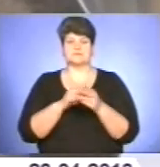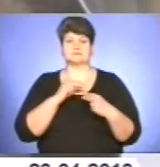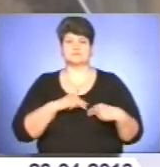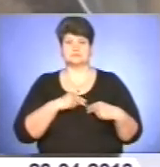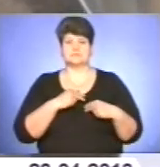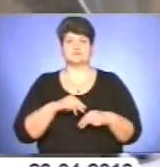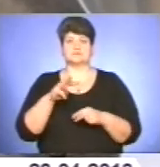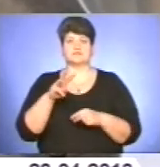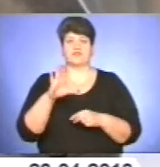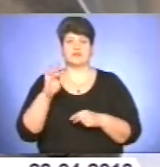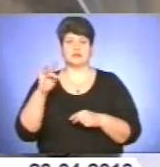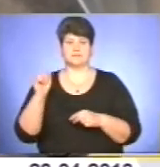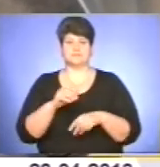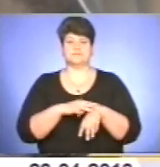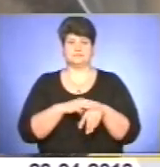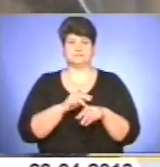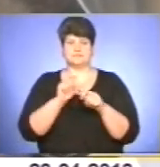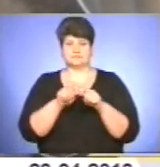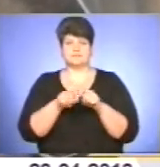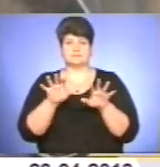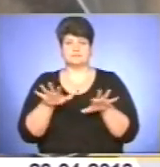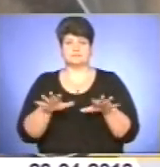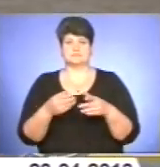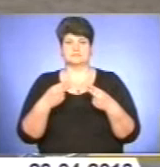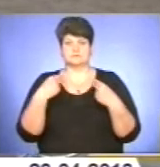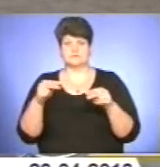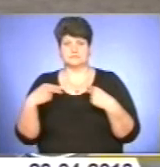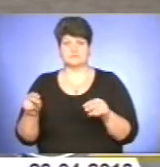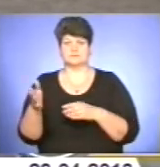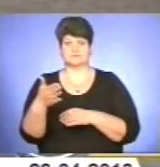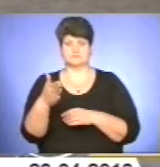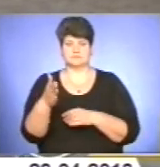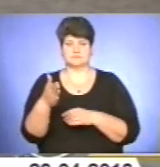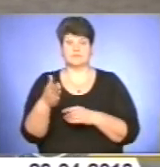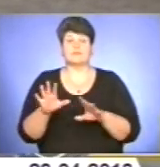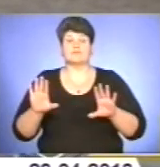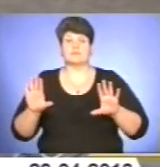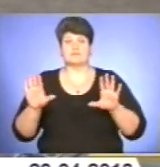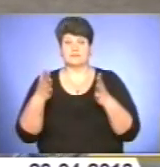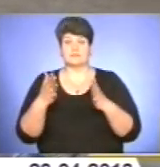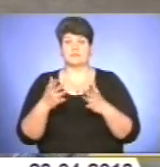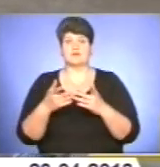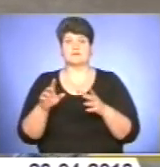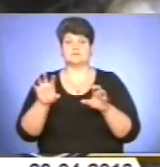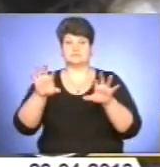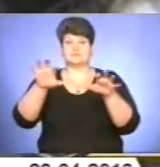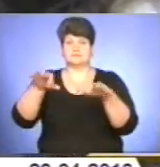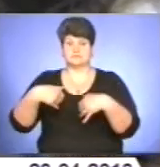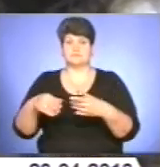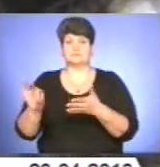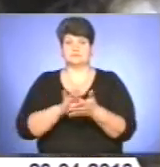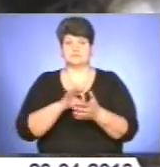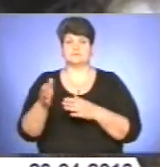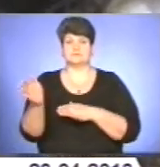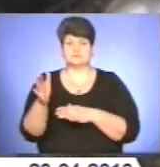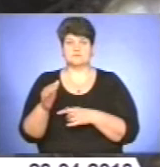ретельно перевіряють місця збуту та зберігання рибної продукції. Негайному зняттю з обігу підлягає не лише риба сумнівної якості, а